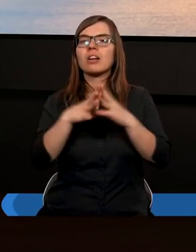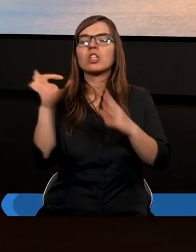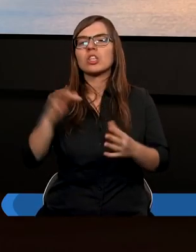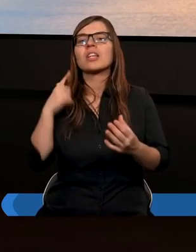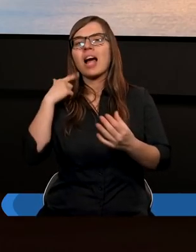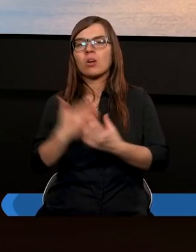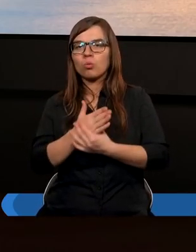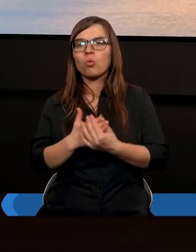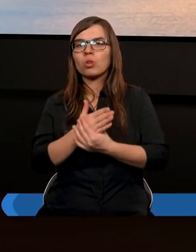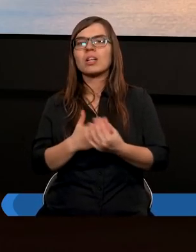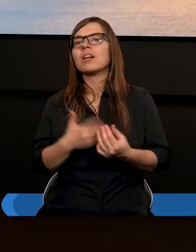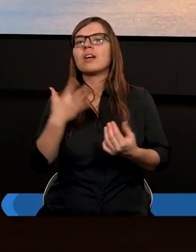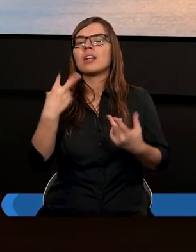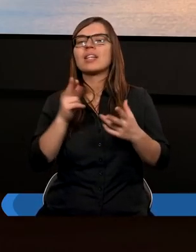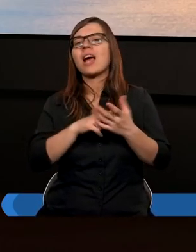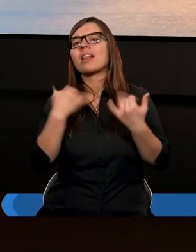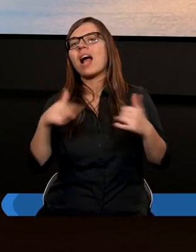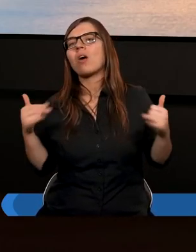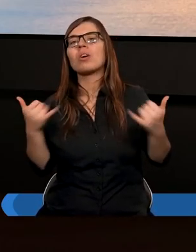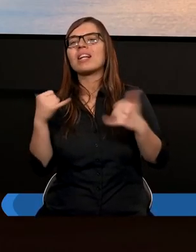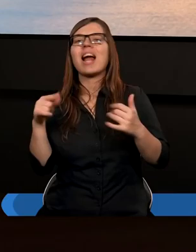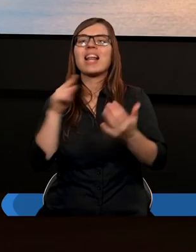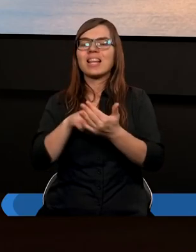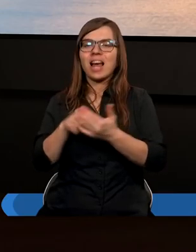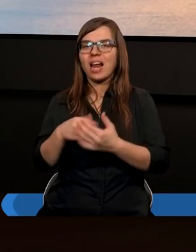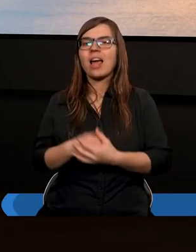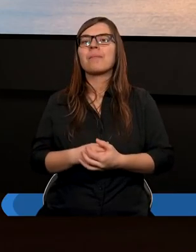służy. Nie na różne inne jakieś cele.